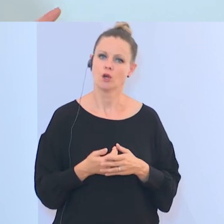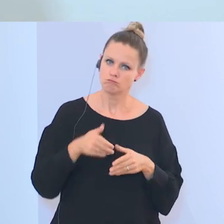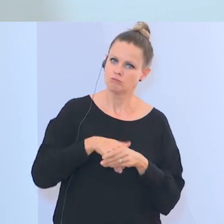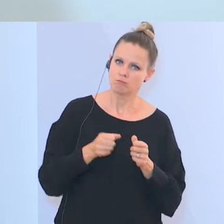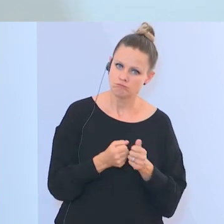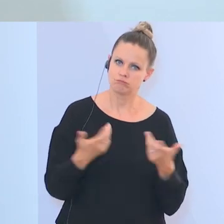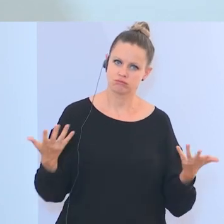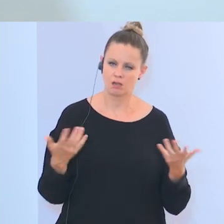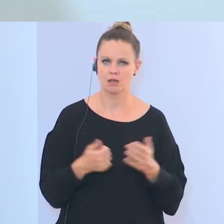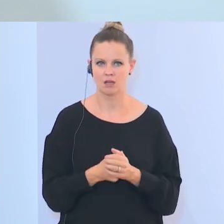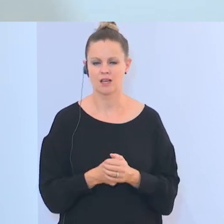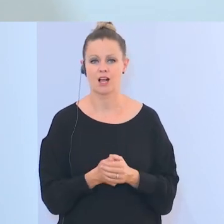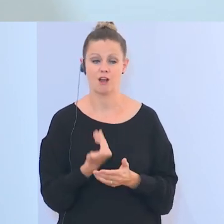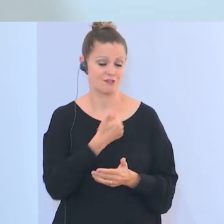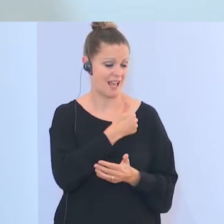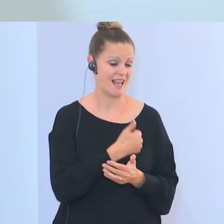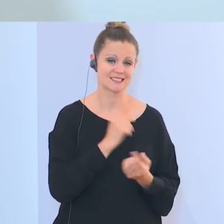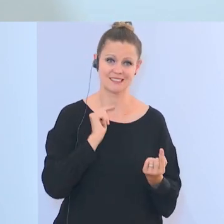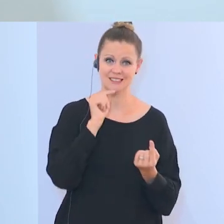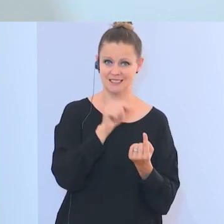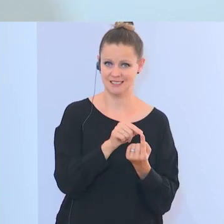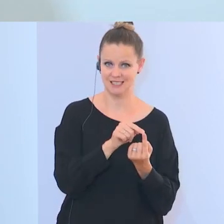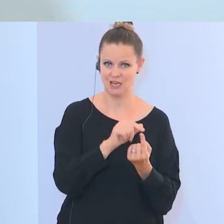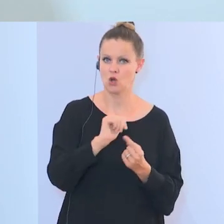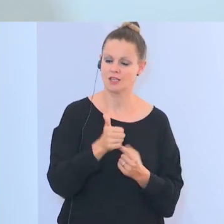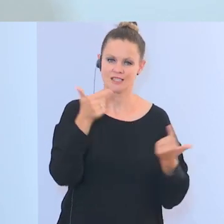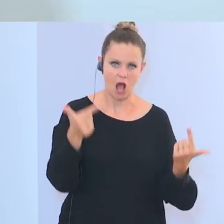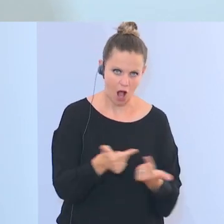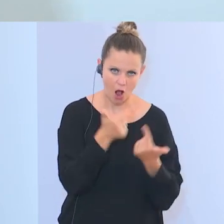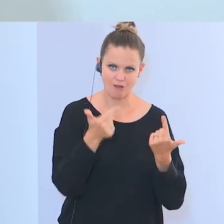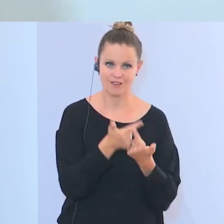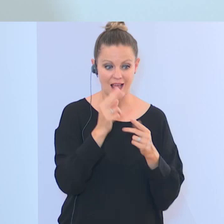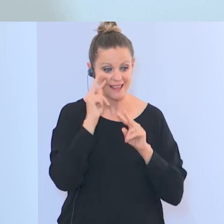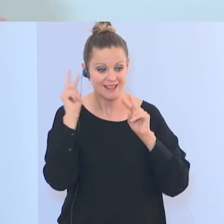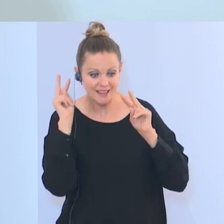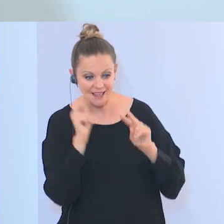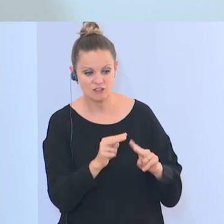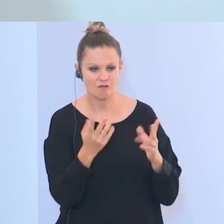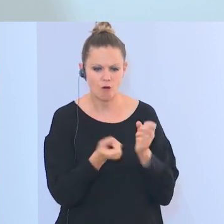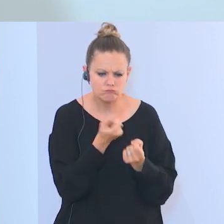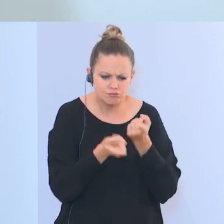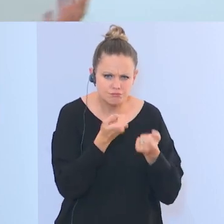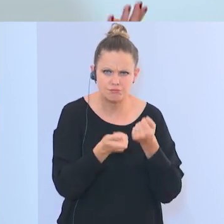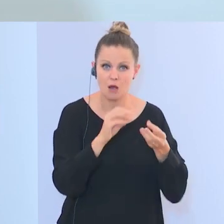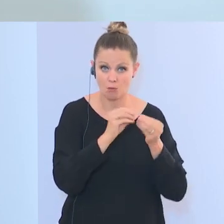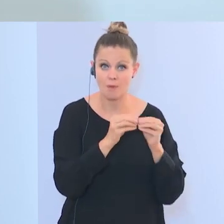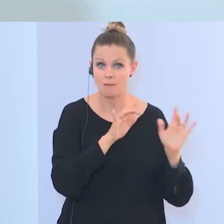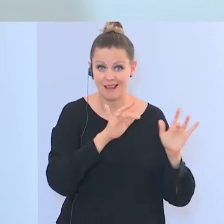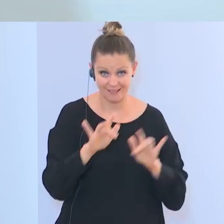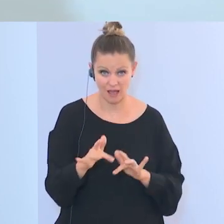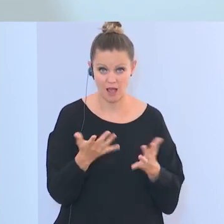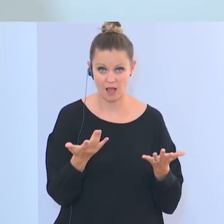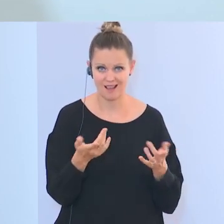geht es uns darum, dass wir jetzt einmal aufklären, hinschauen, wo die problematischen Ideologien sind, wie